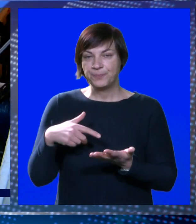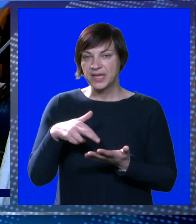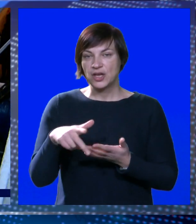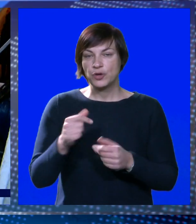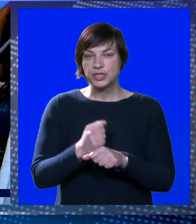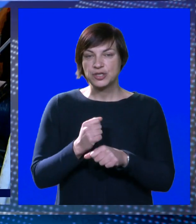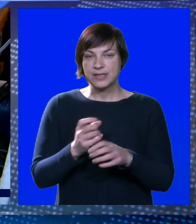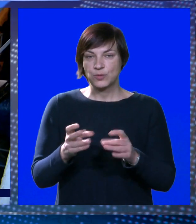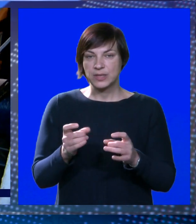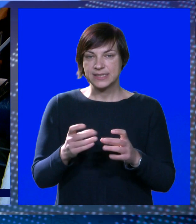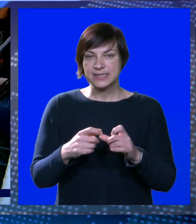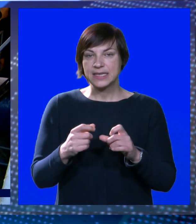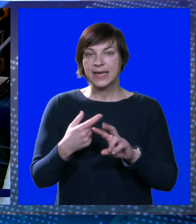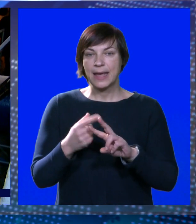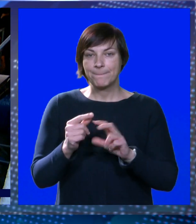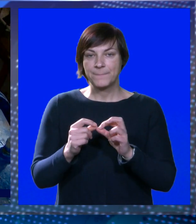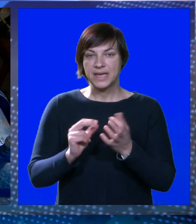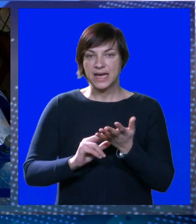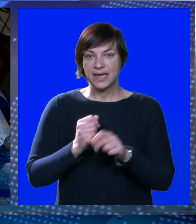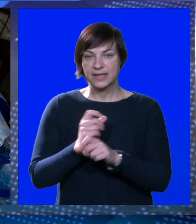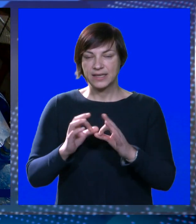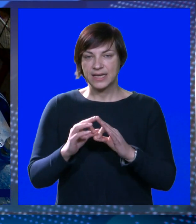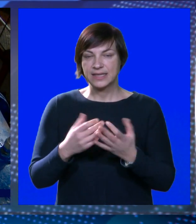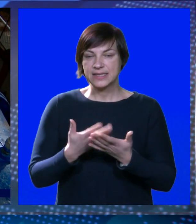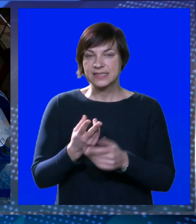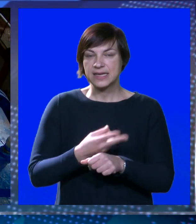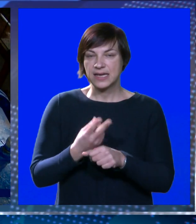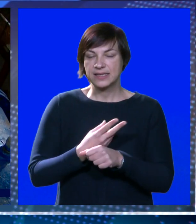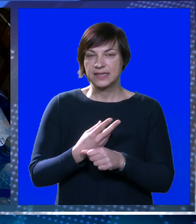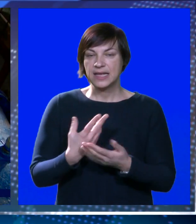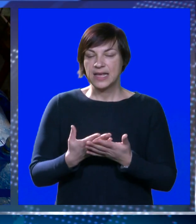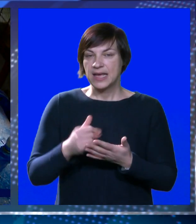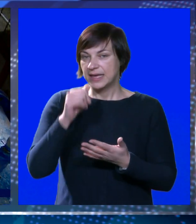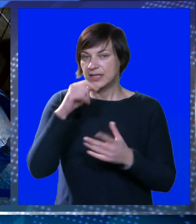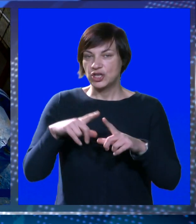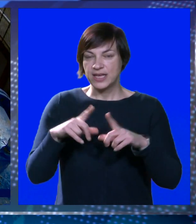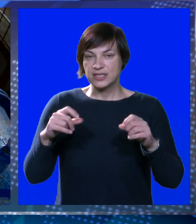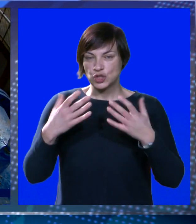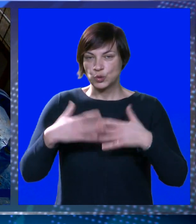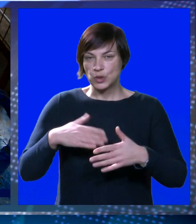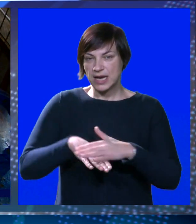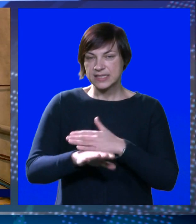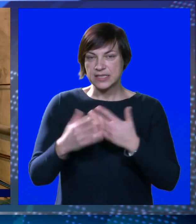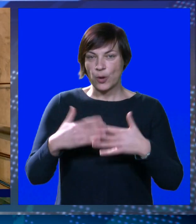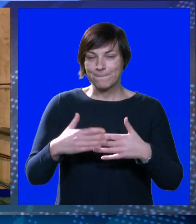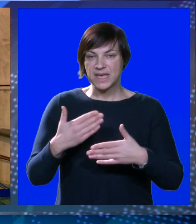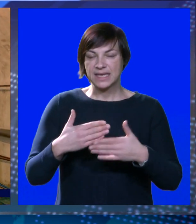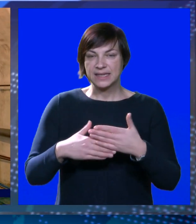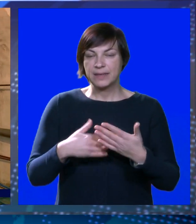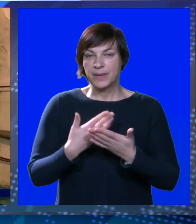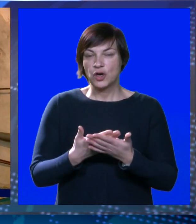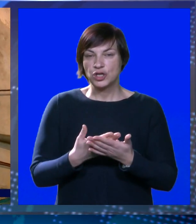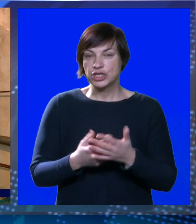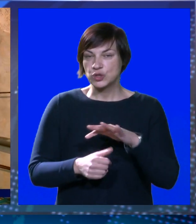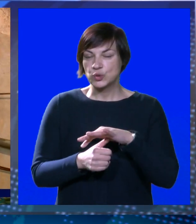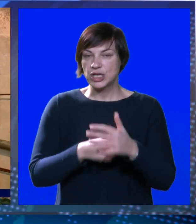Obišli smo radove i u ulici Andrije Hebranga, gdje se radi sanacija hidrotehničkog tunela s pratećim objektima. Oni su, kako